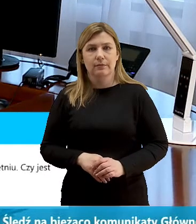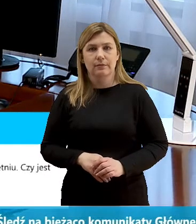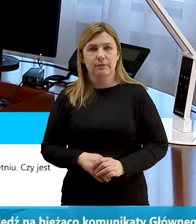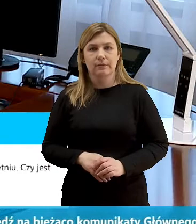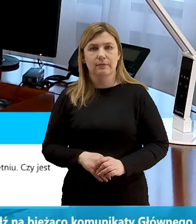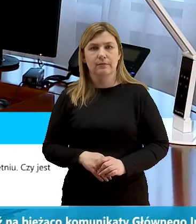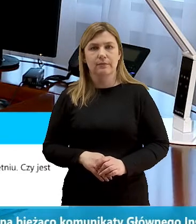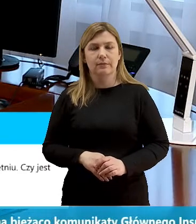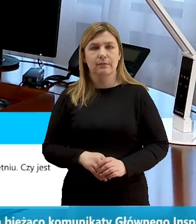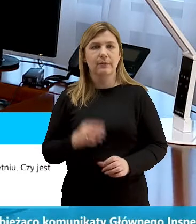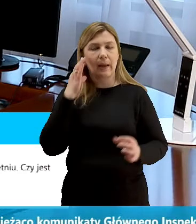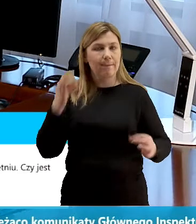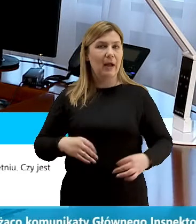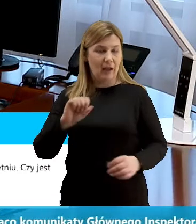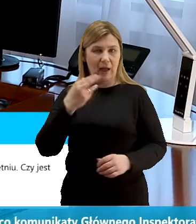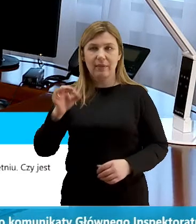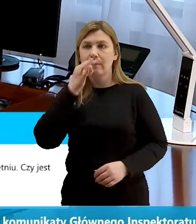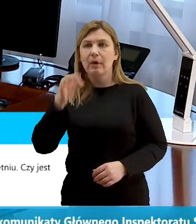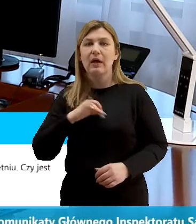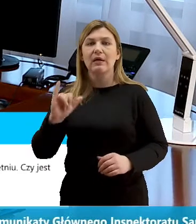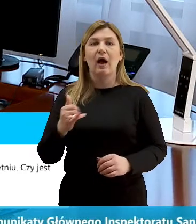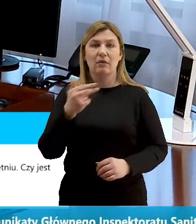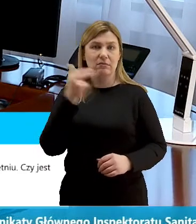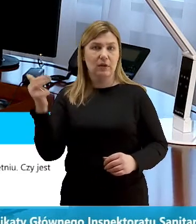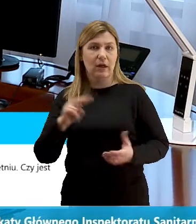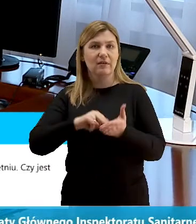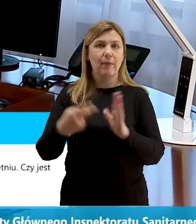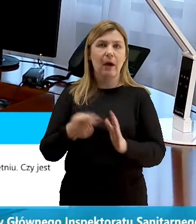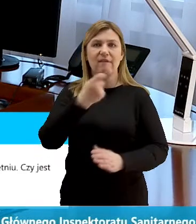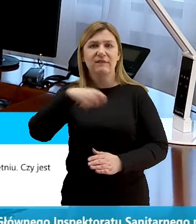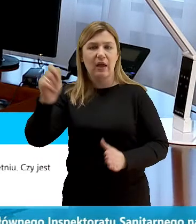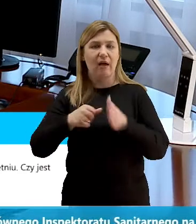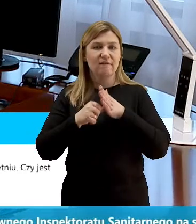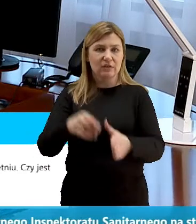Pani Anna pyta, jak podejść do tematu zaplanowanych wyjazdów, wycieczek szkolnych?